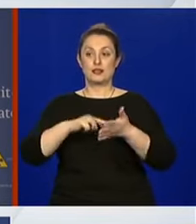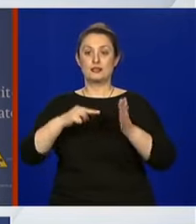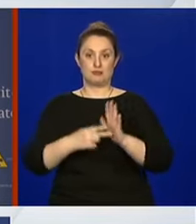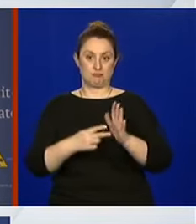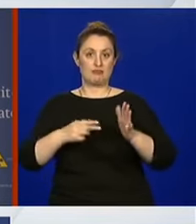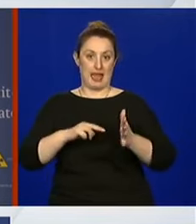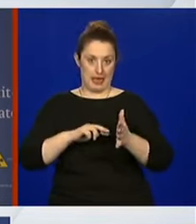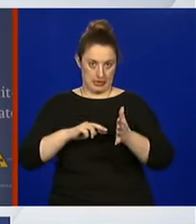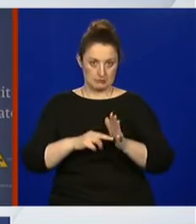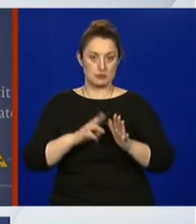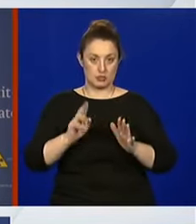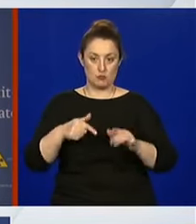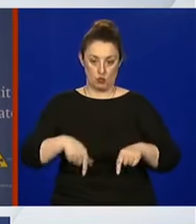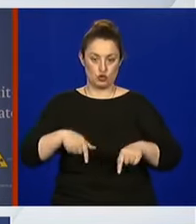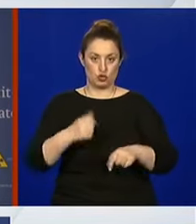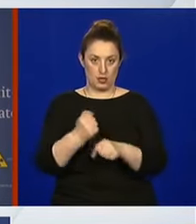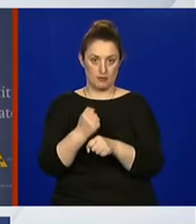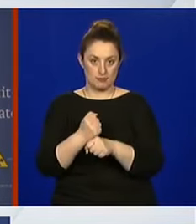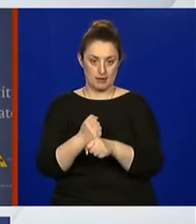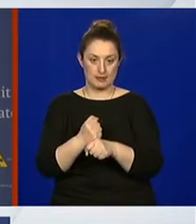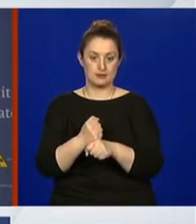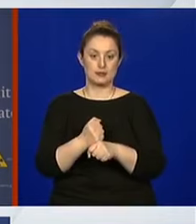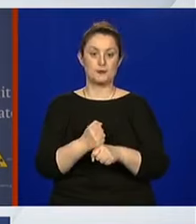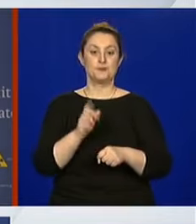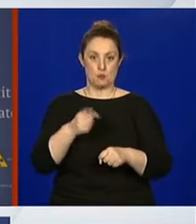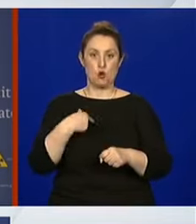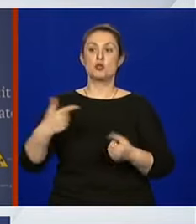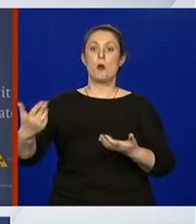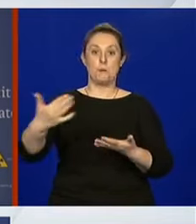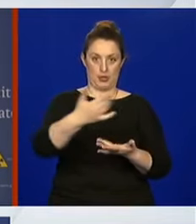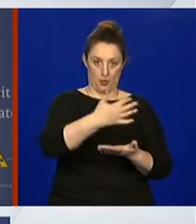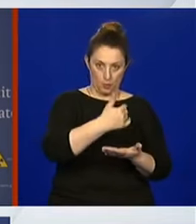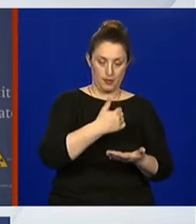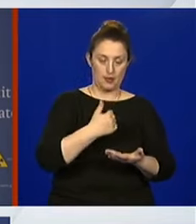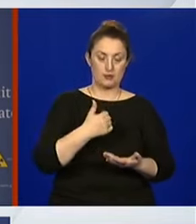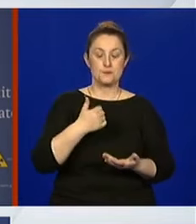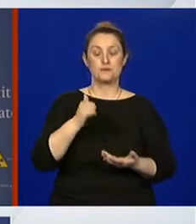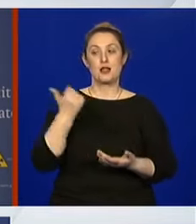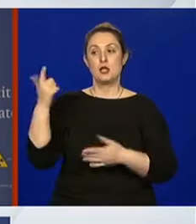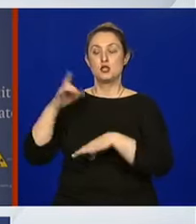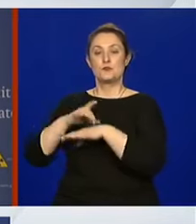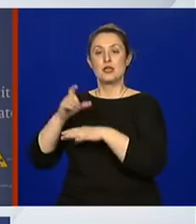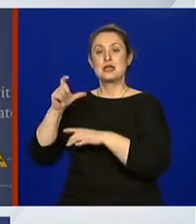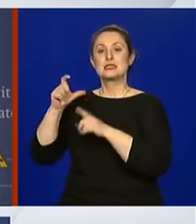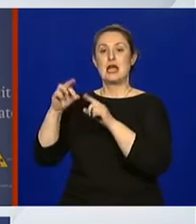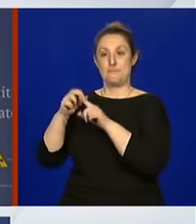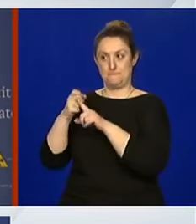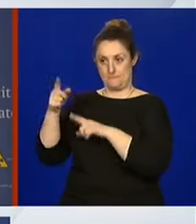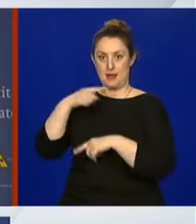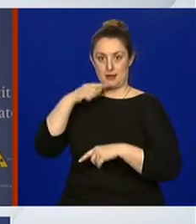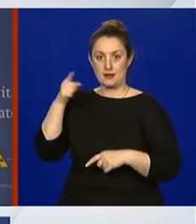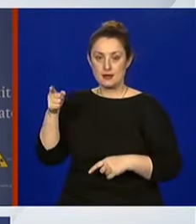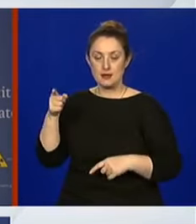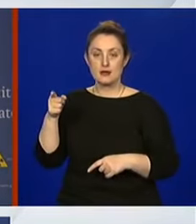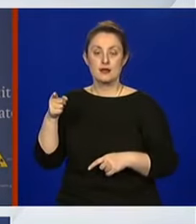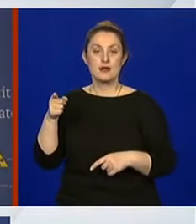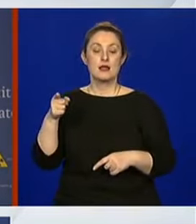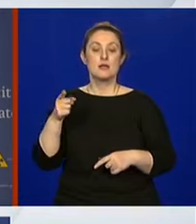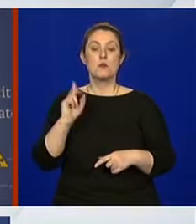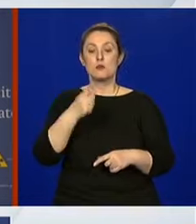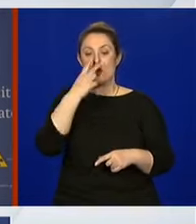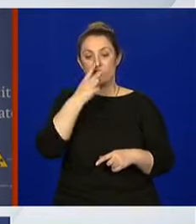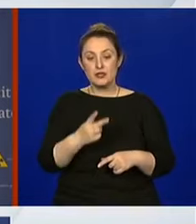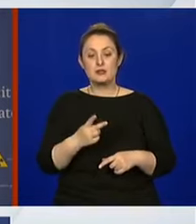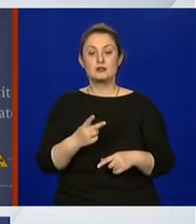skupiti, međutim ovo što je upravo docen Capak spomenuo, treba će vidjeti i koja je zaštitna